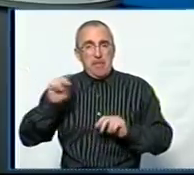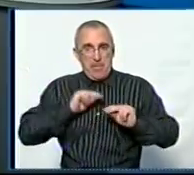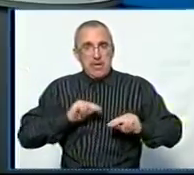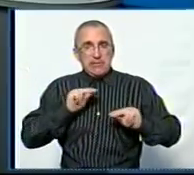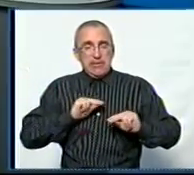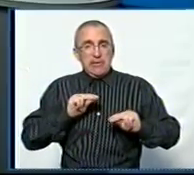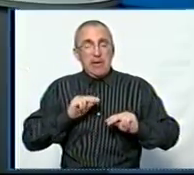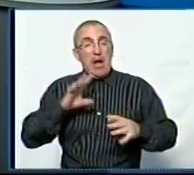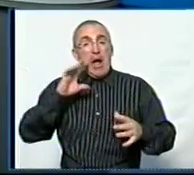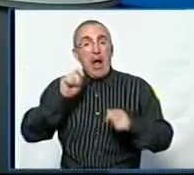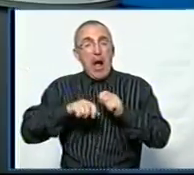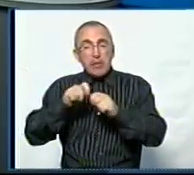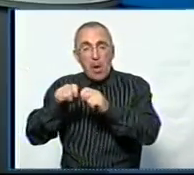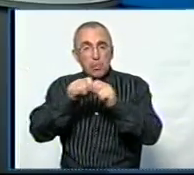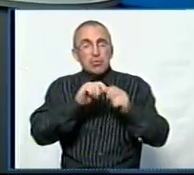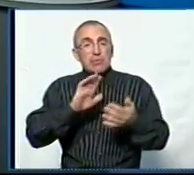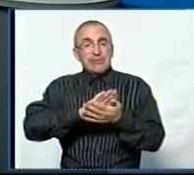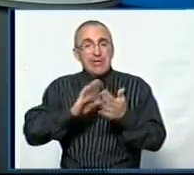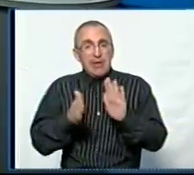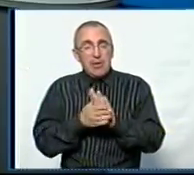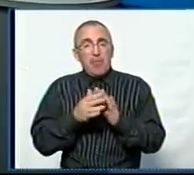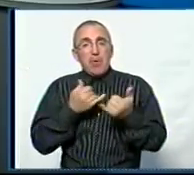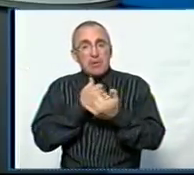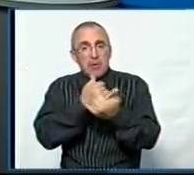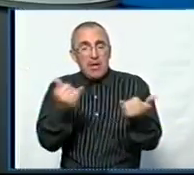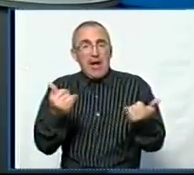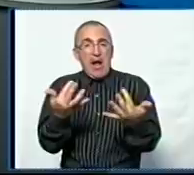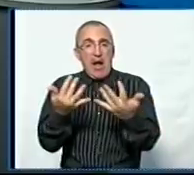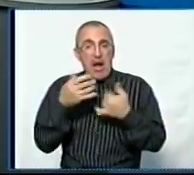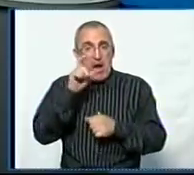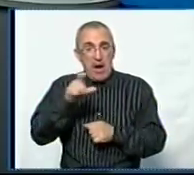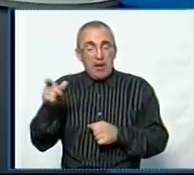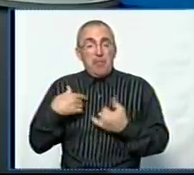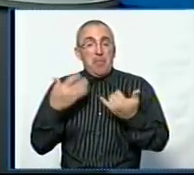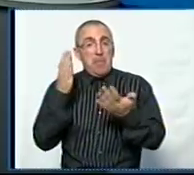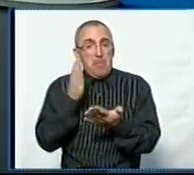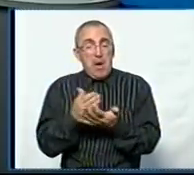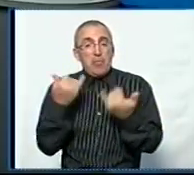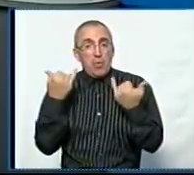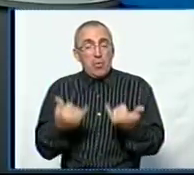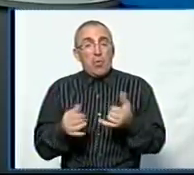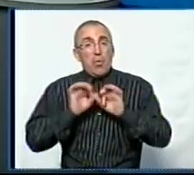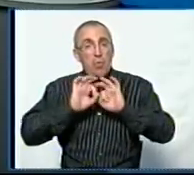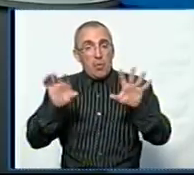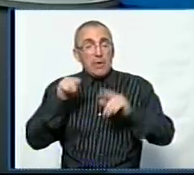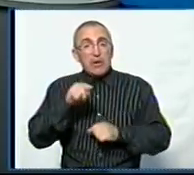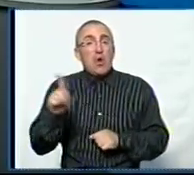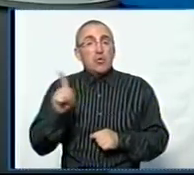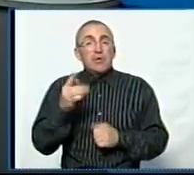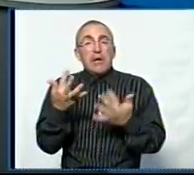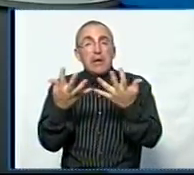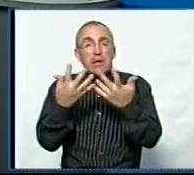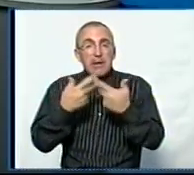на жаль, аналізуючи ситуацію з забезпеченості кадрами, ми маємо на сьогодні констатувати те, що кількість